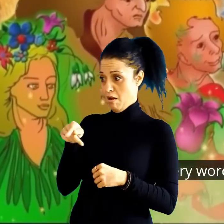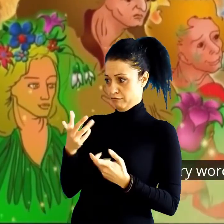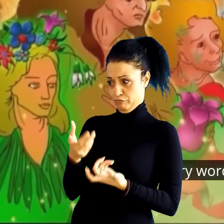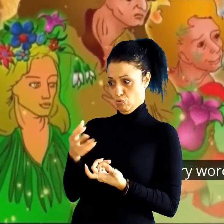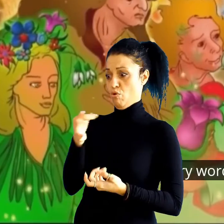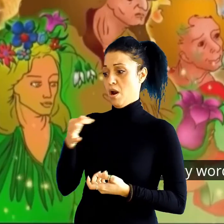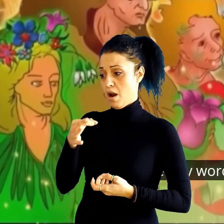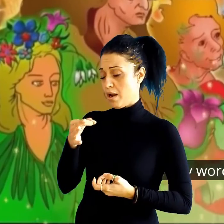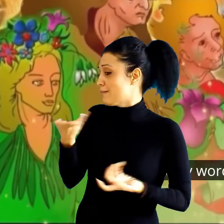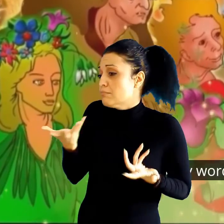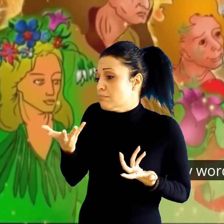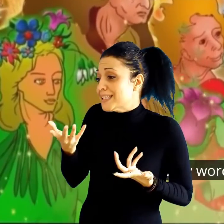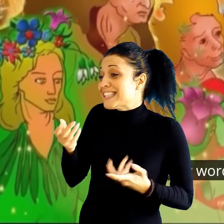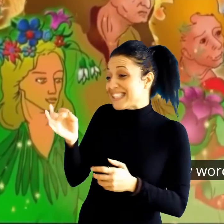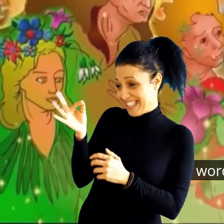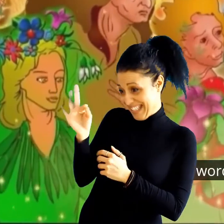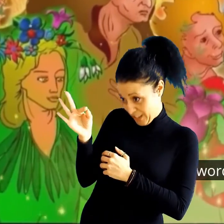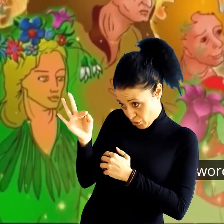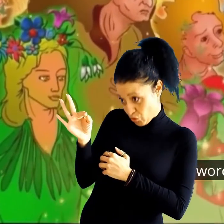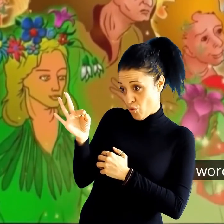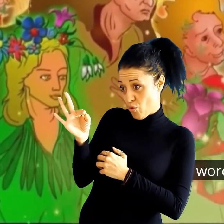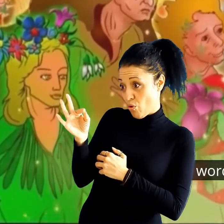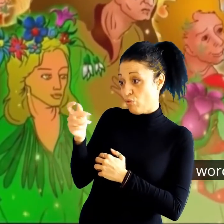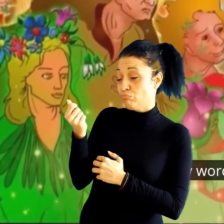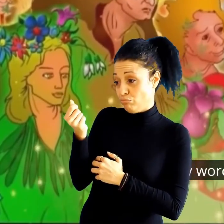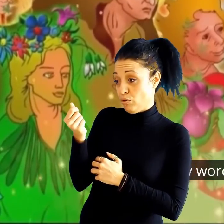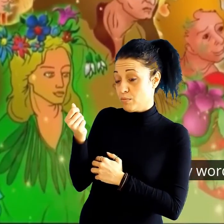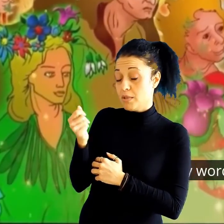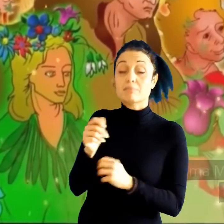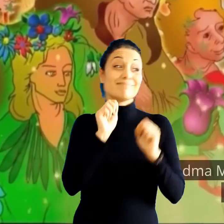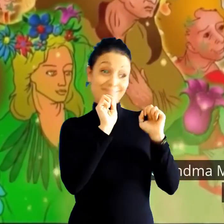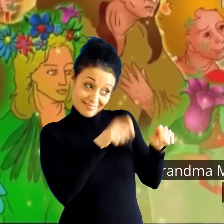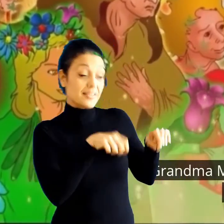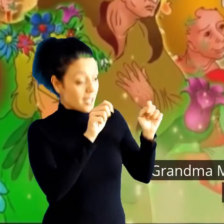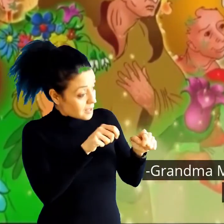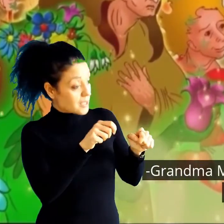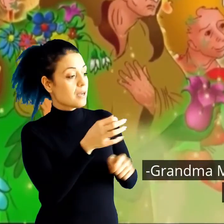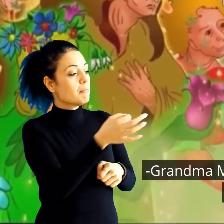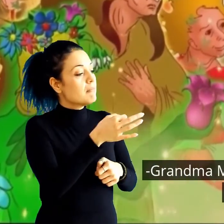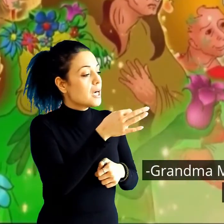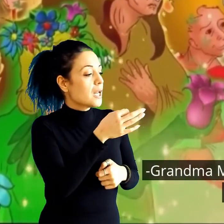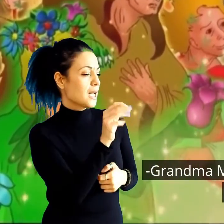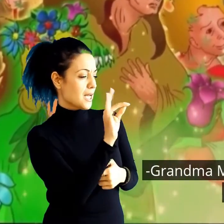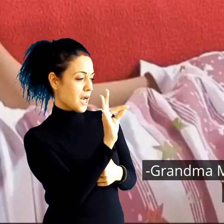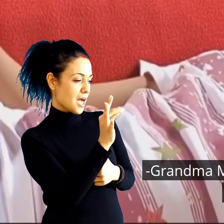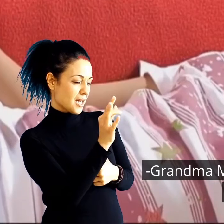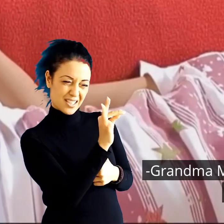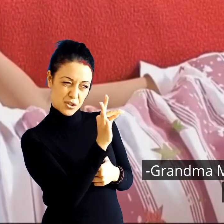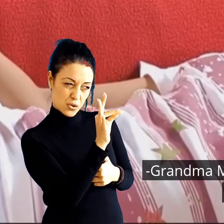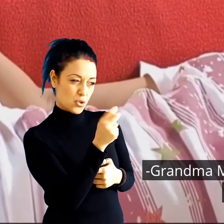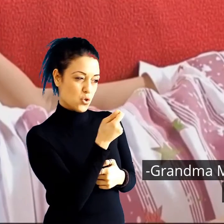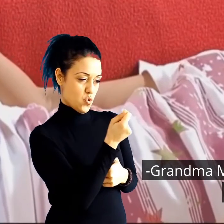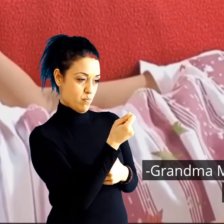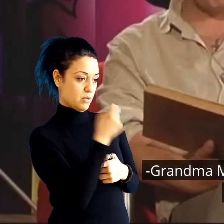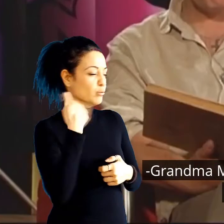кажеш, поеден алтан од уста да ти паѓа. Рекла баба Марта. Алтани беа пари,